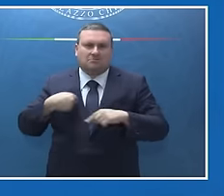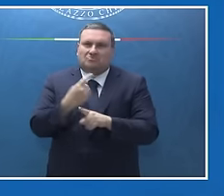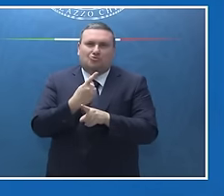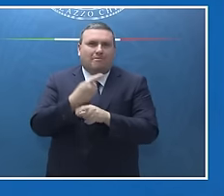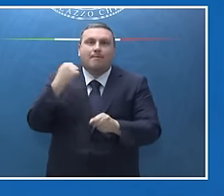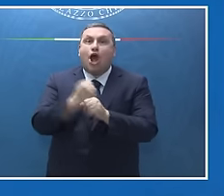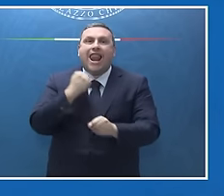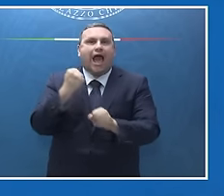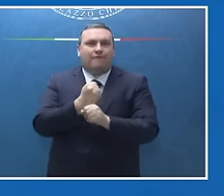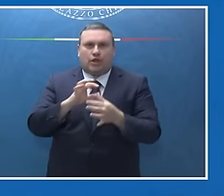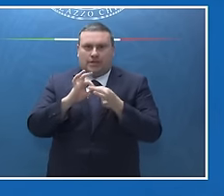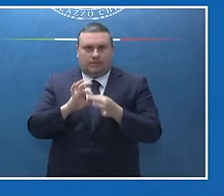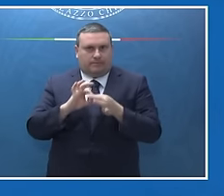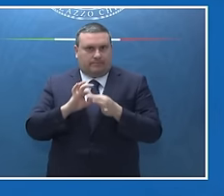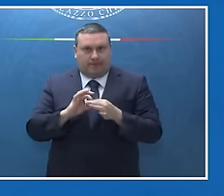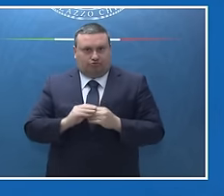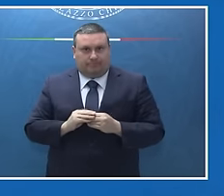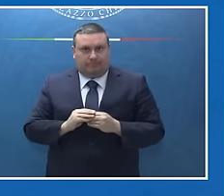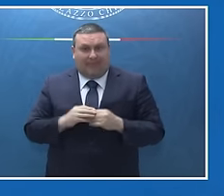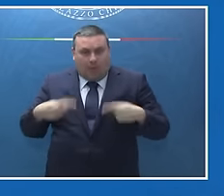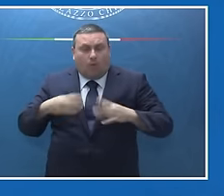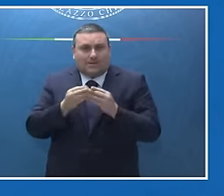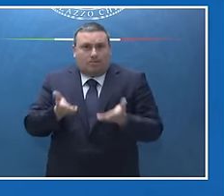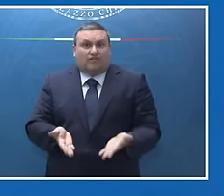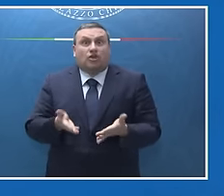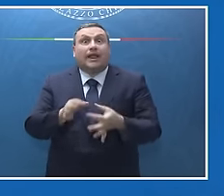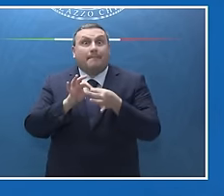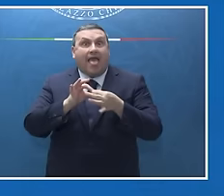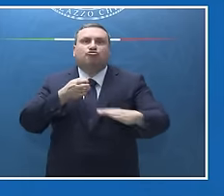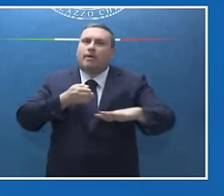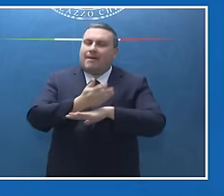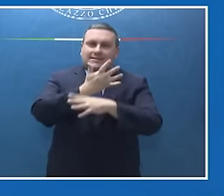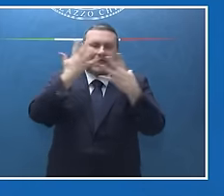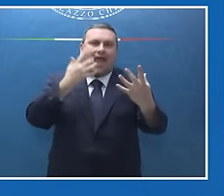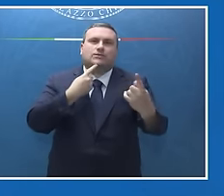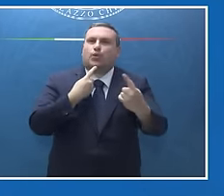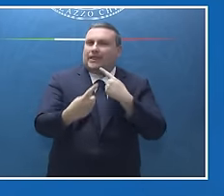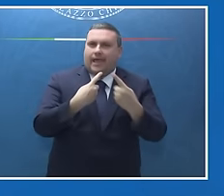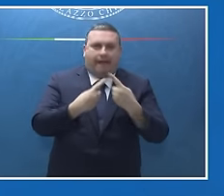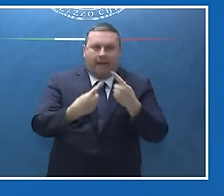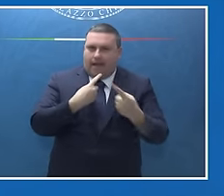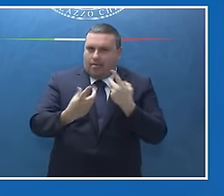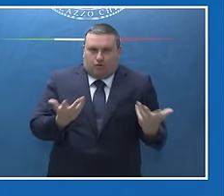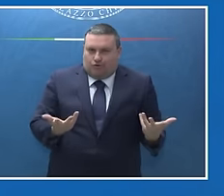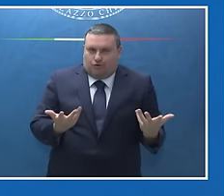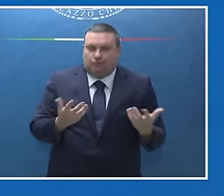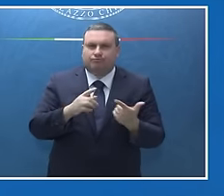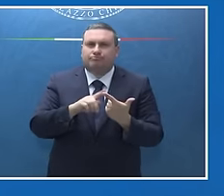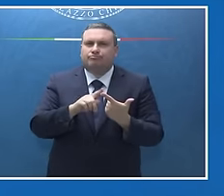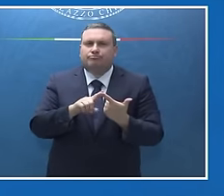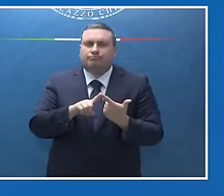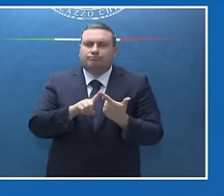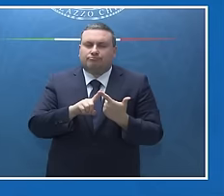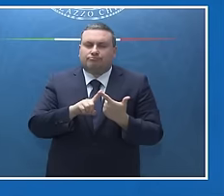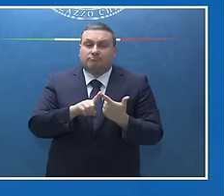questo che stiamo facendo. E per la pace dobbiamo avere dialogo e